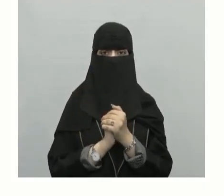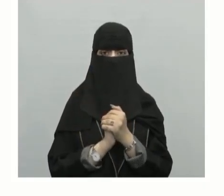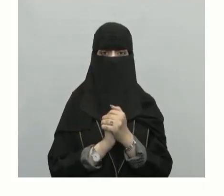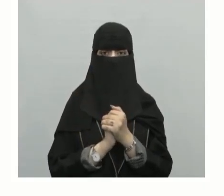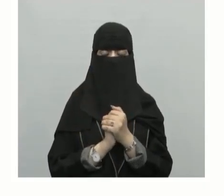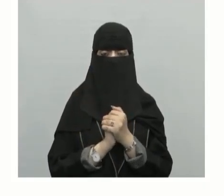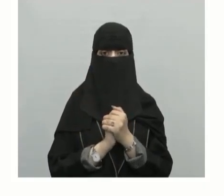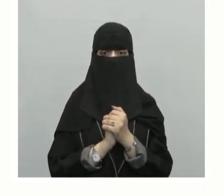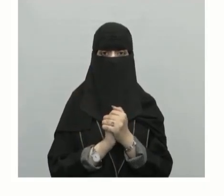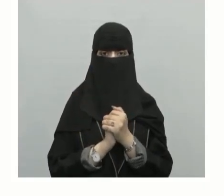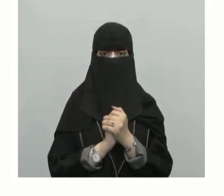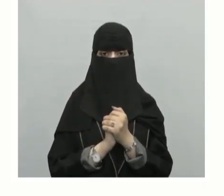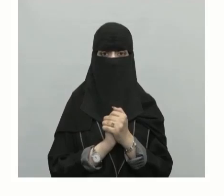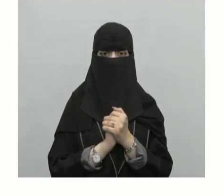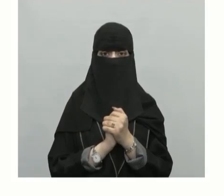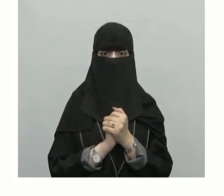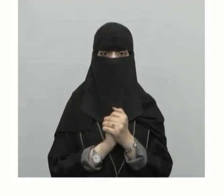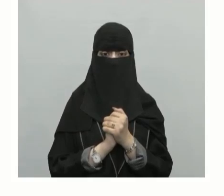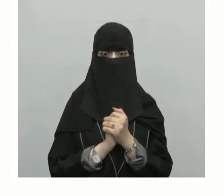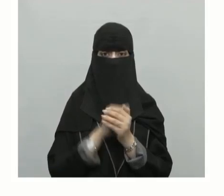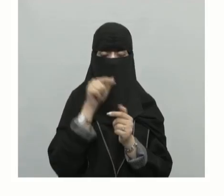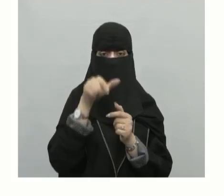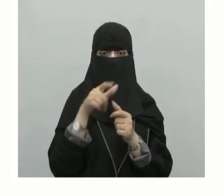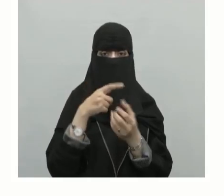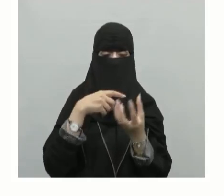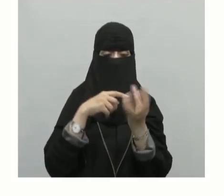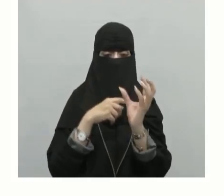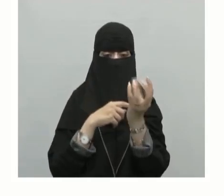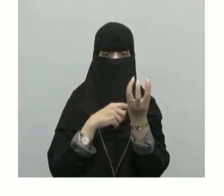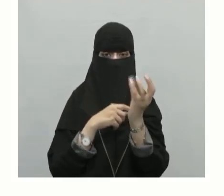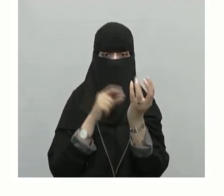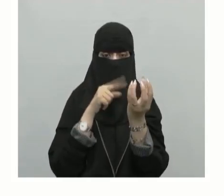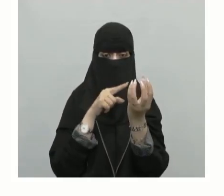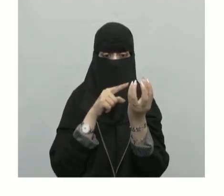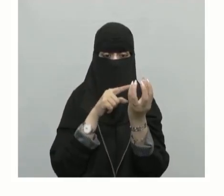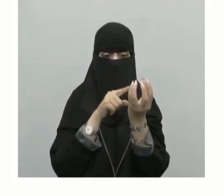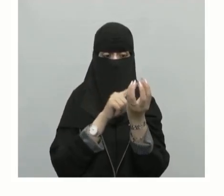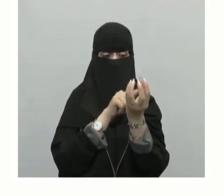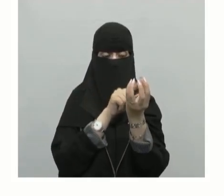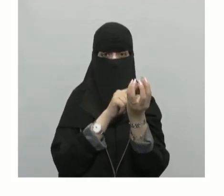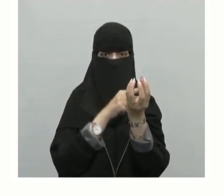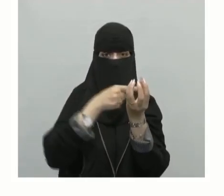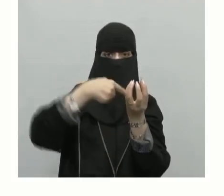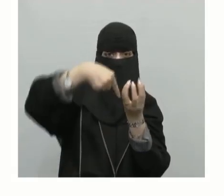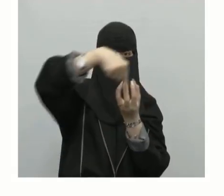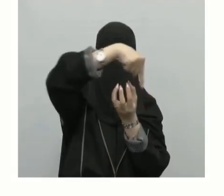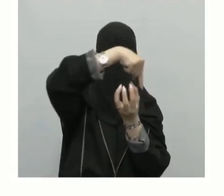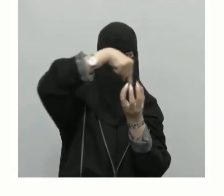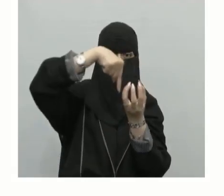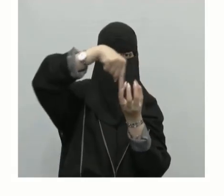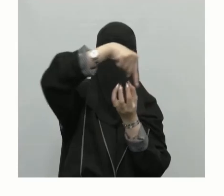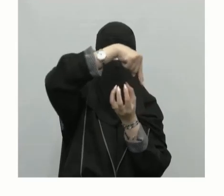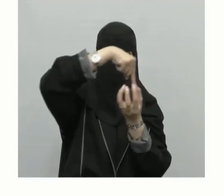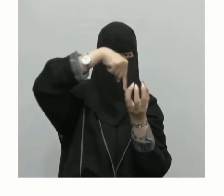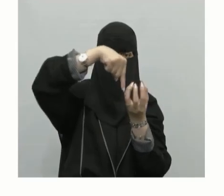نفترض أن هذه الكرة الأرضية وهذا الخط الرئيسي الذي سوف نتعرف